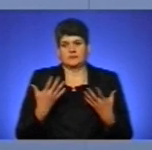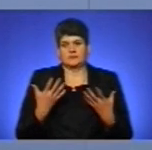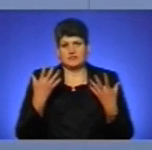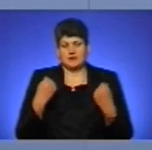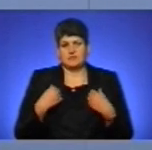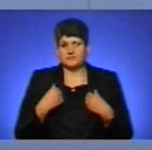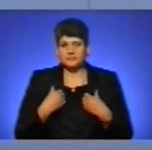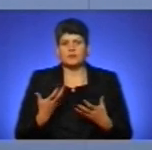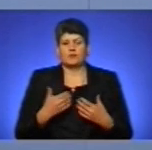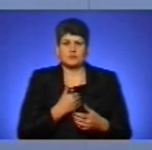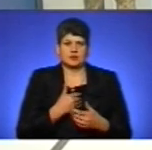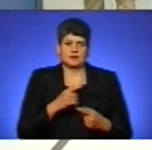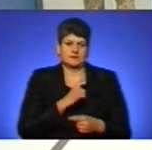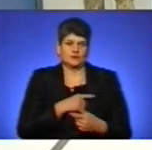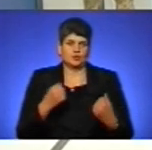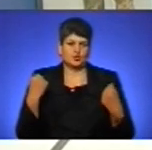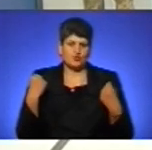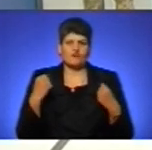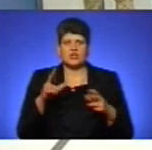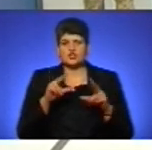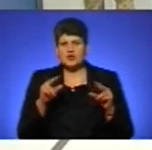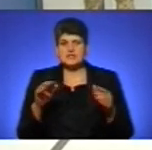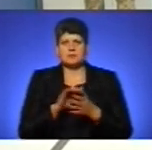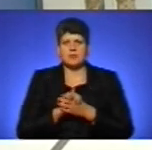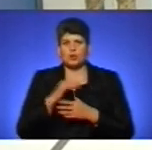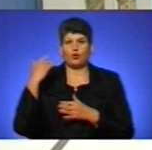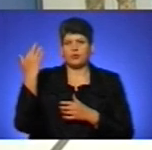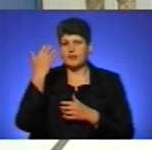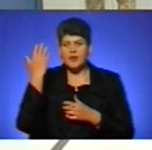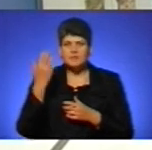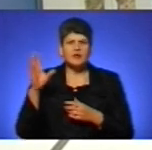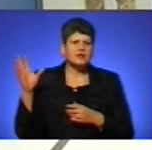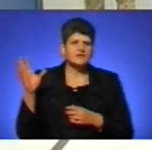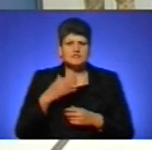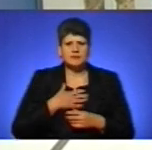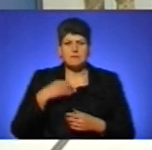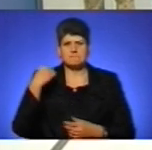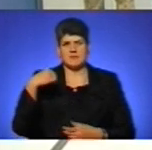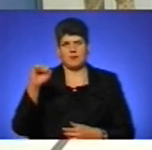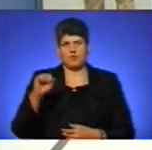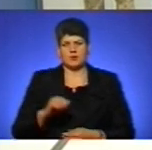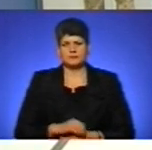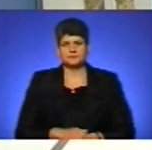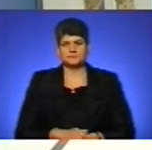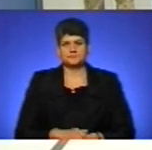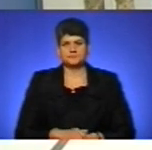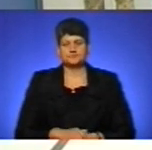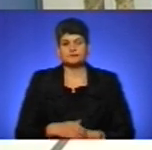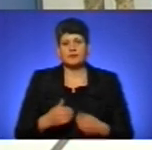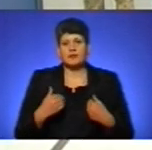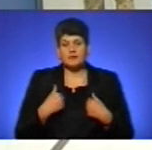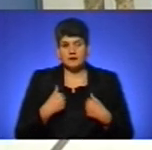міцного здоров'я, щастя, миру, мирного неба і всім нам перемоги. Я